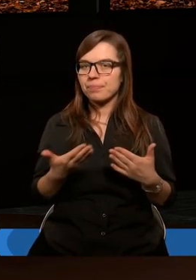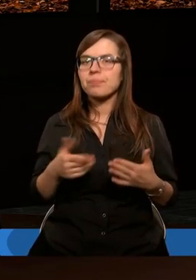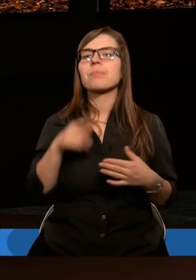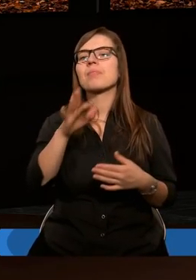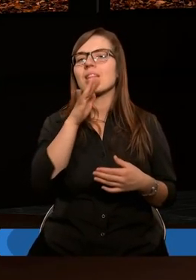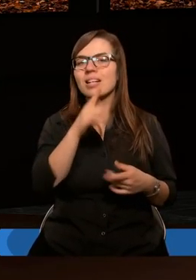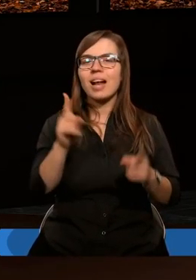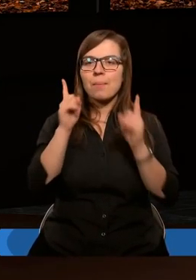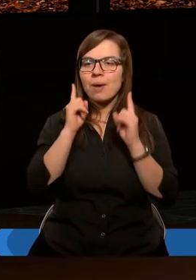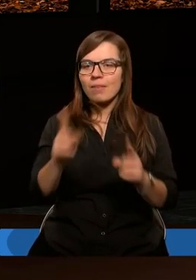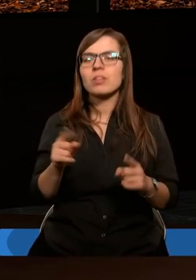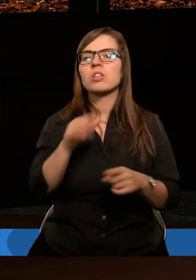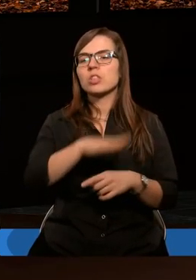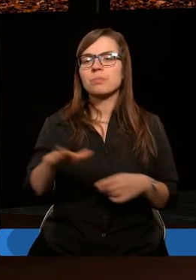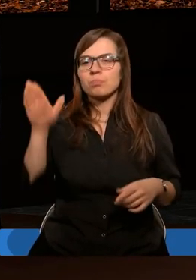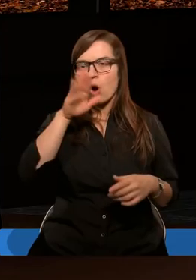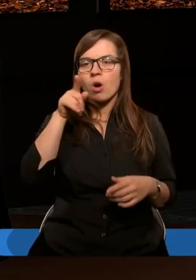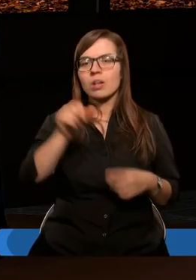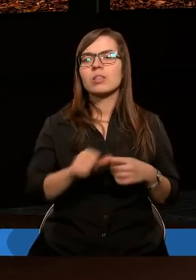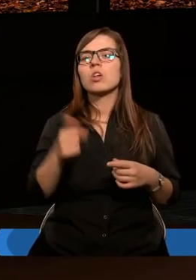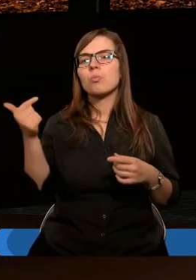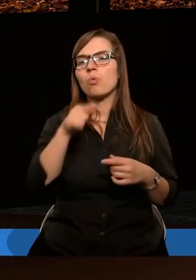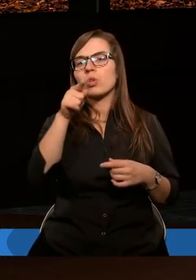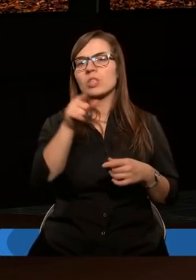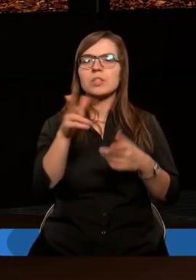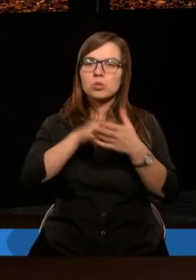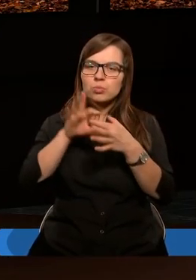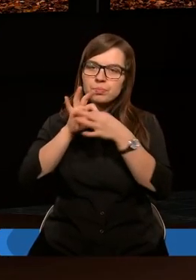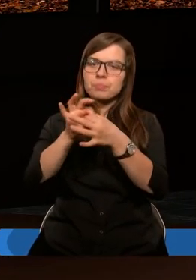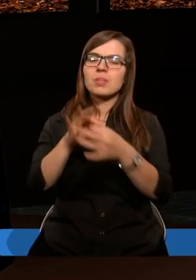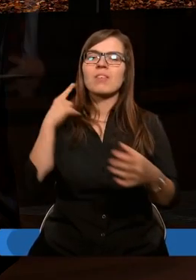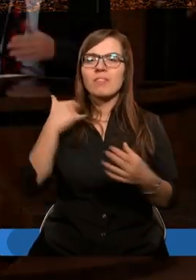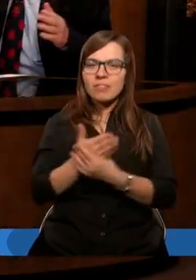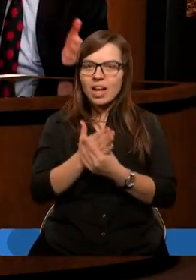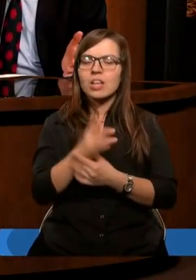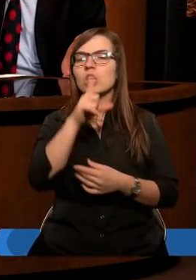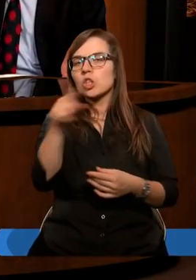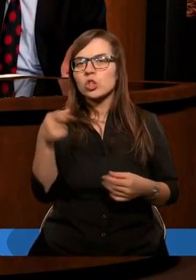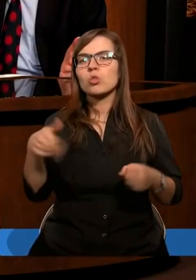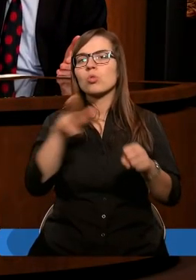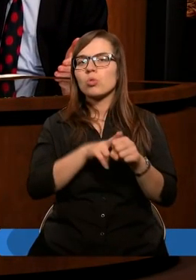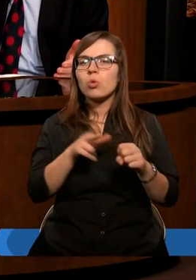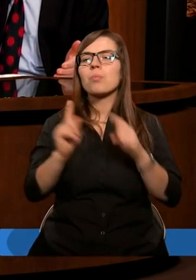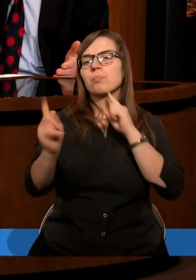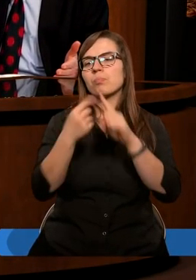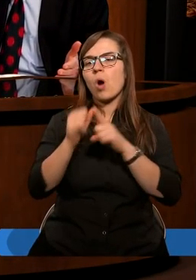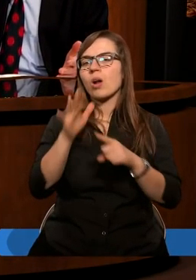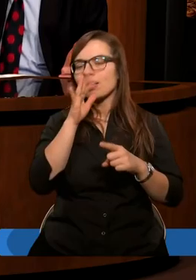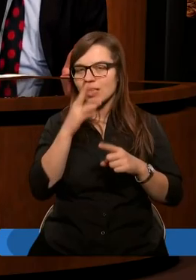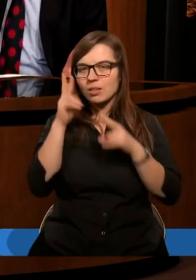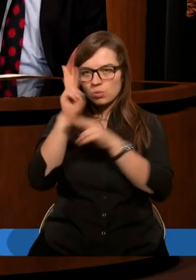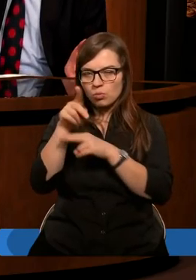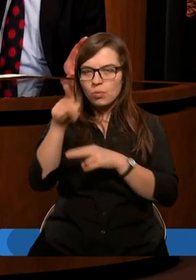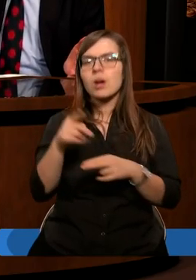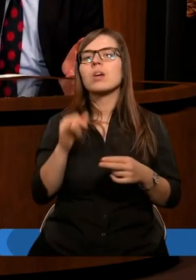Izrael prawdziwy, dzieci Boże to są ci, którzy są wierzący. A więc i ci, którzy pochodzą z Izraela